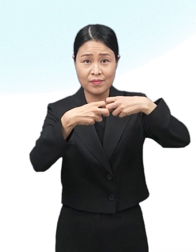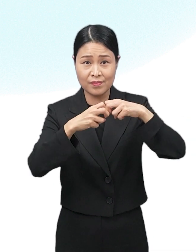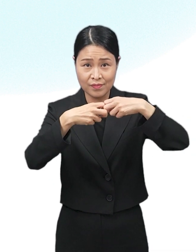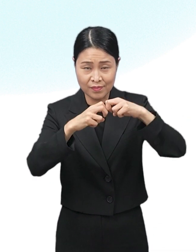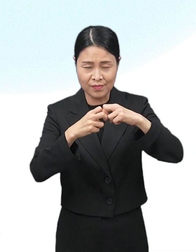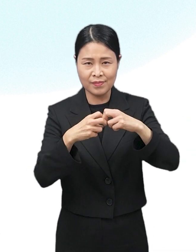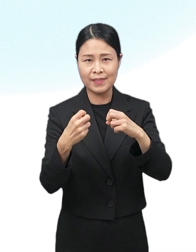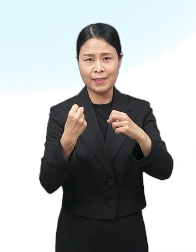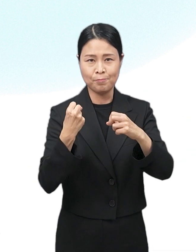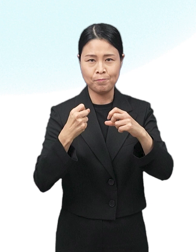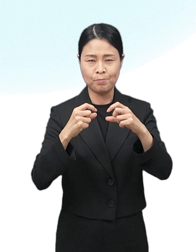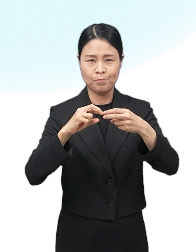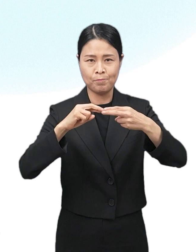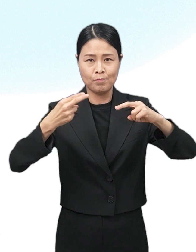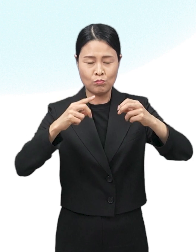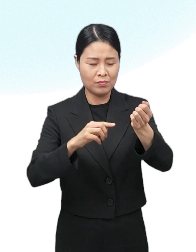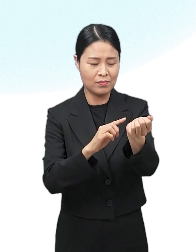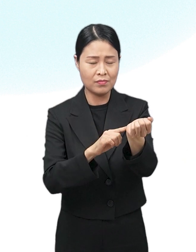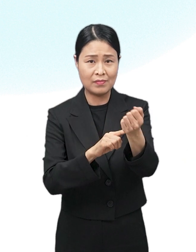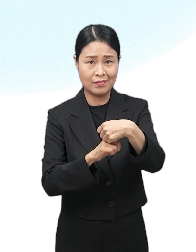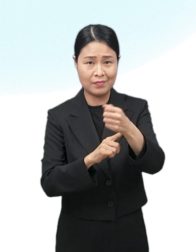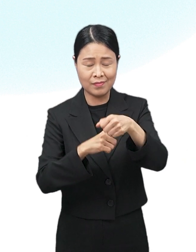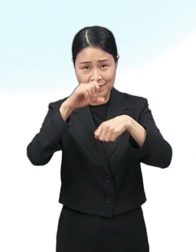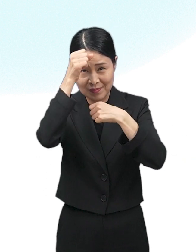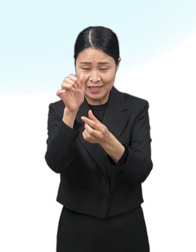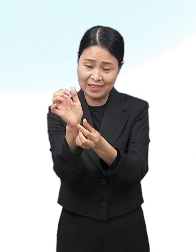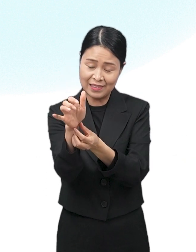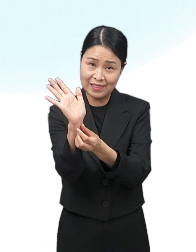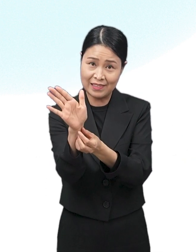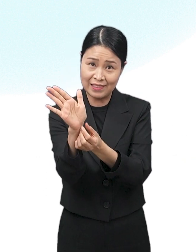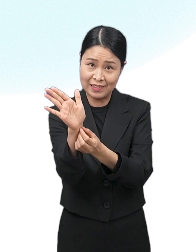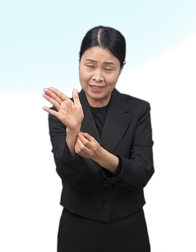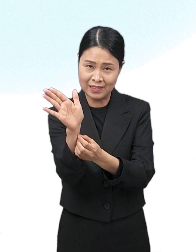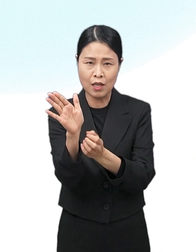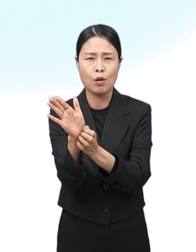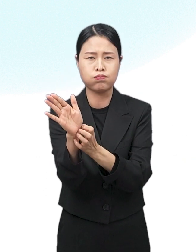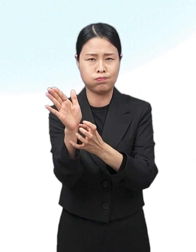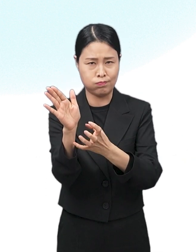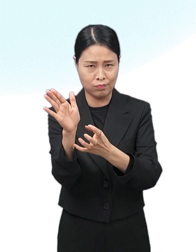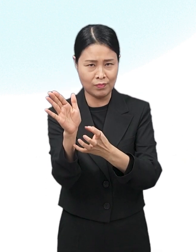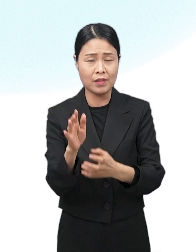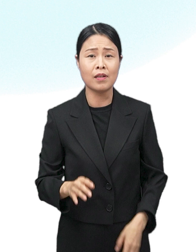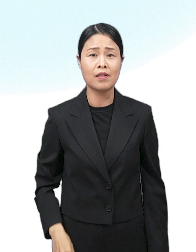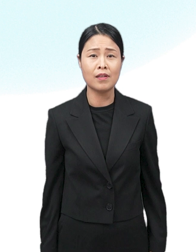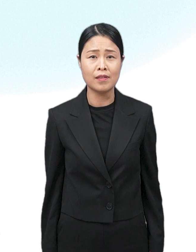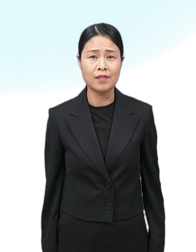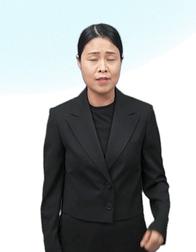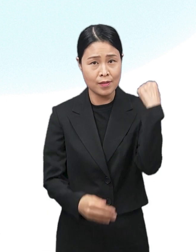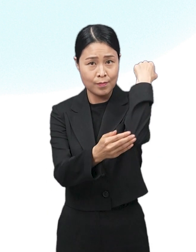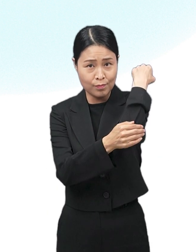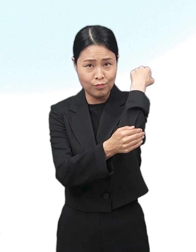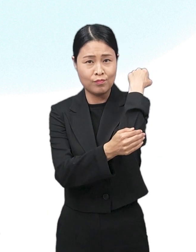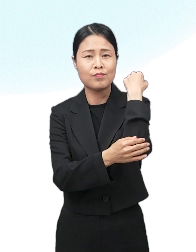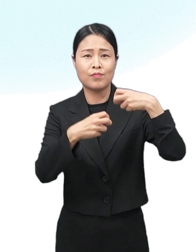어깨관절 주의염, 건, 건초염, 건주의염, 상완골상과염, 테니스 엘보우